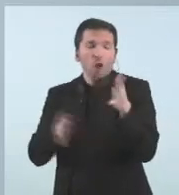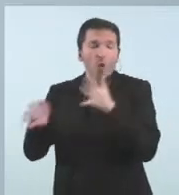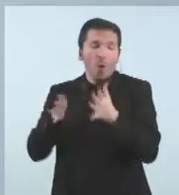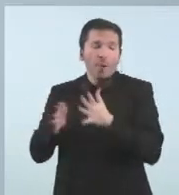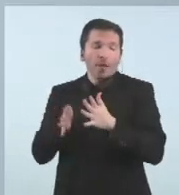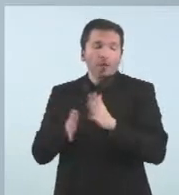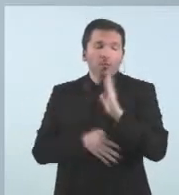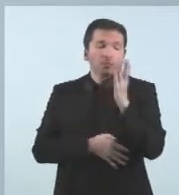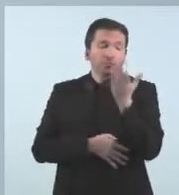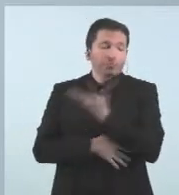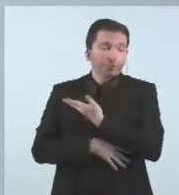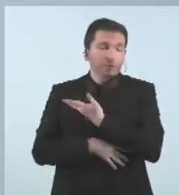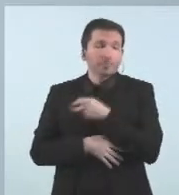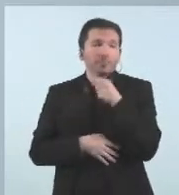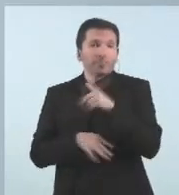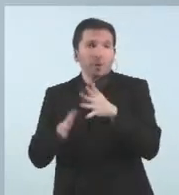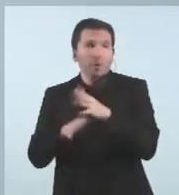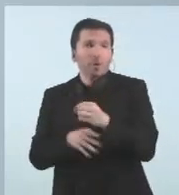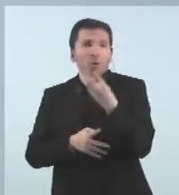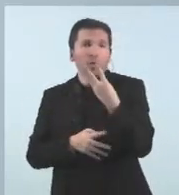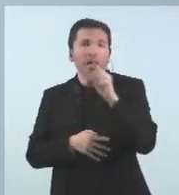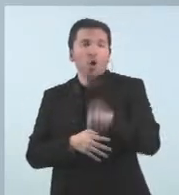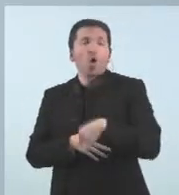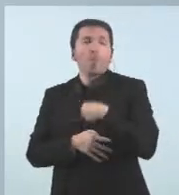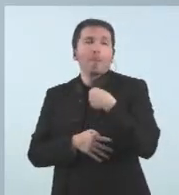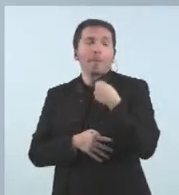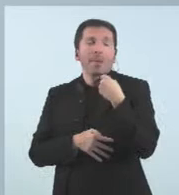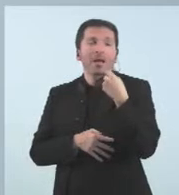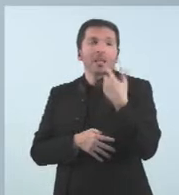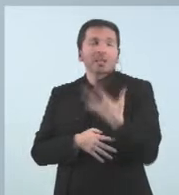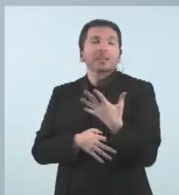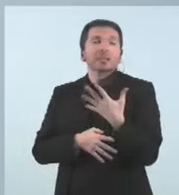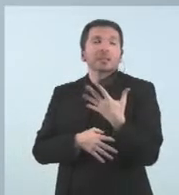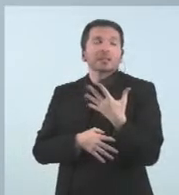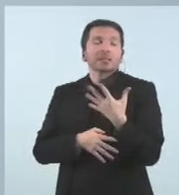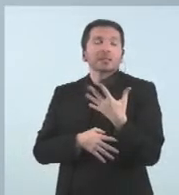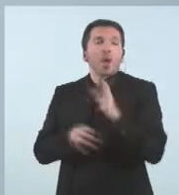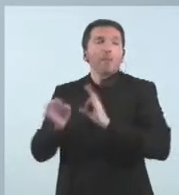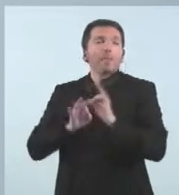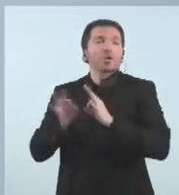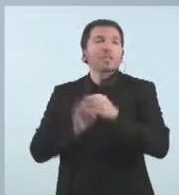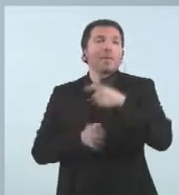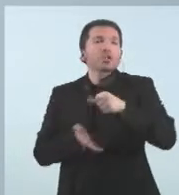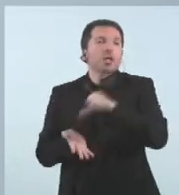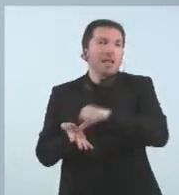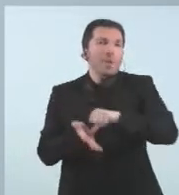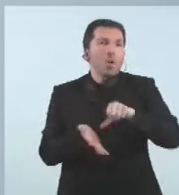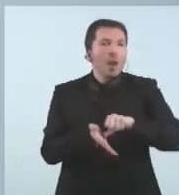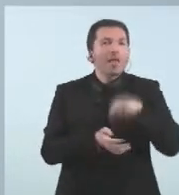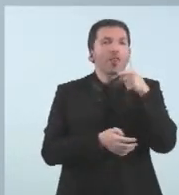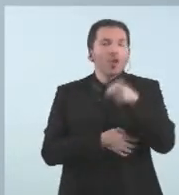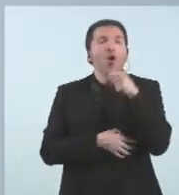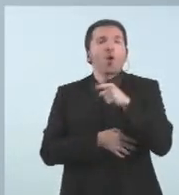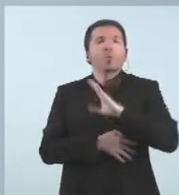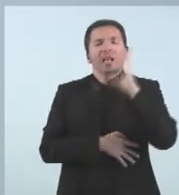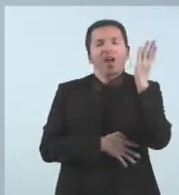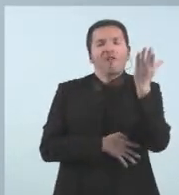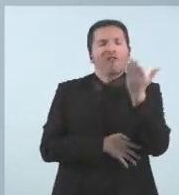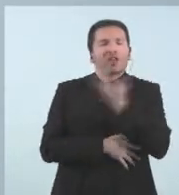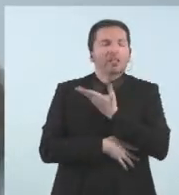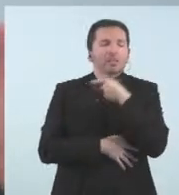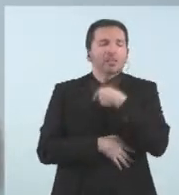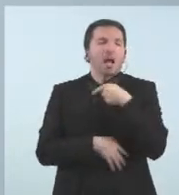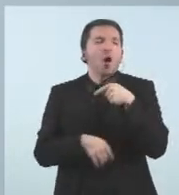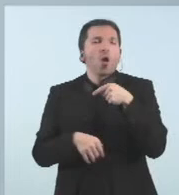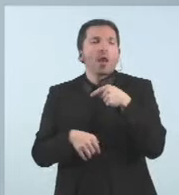per tant, en aquest sentit, un 3,56% de persones han patit una reinfecció de la malaltia en aquest període, en el període del 2021.